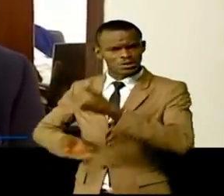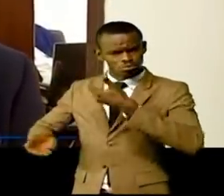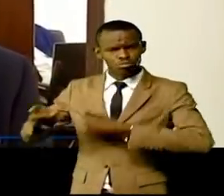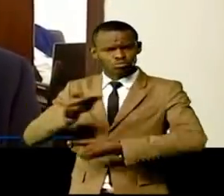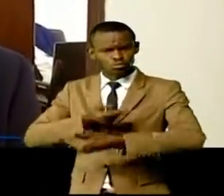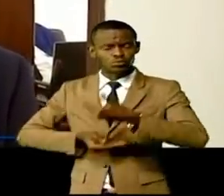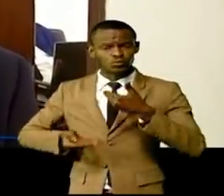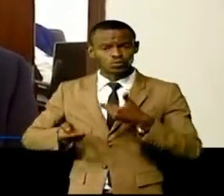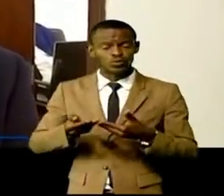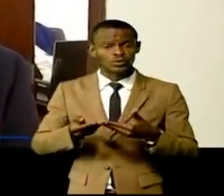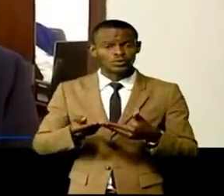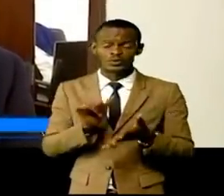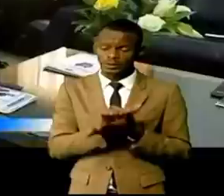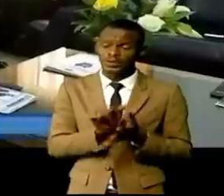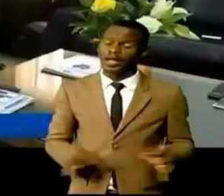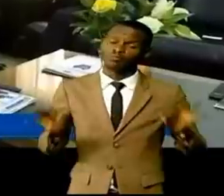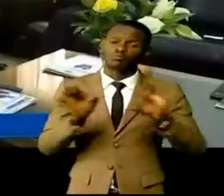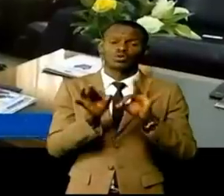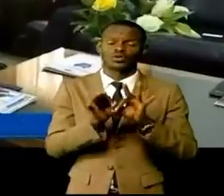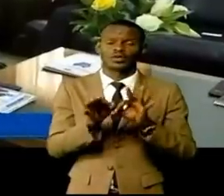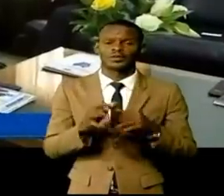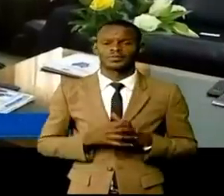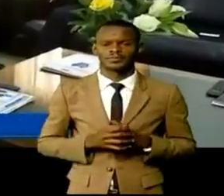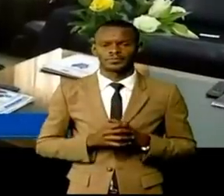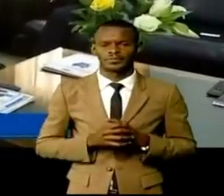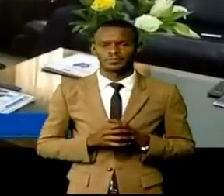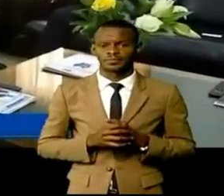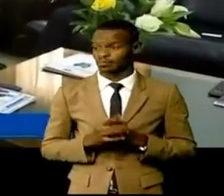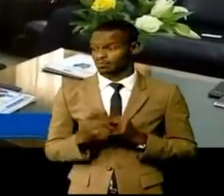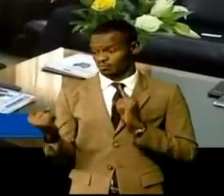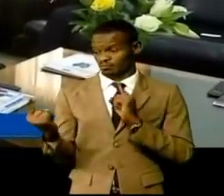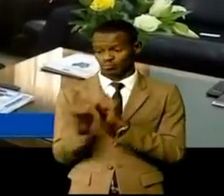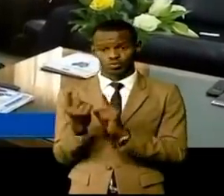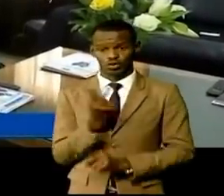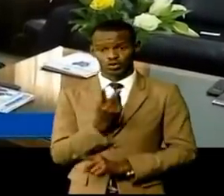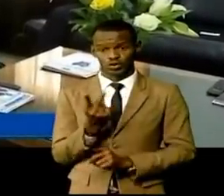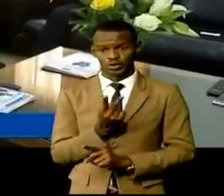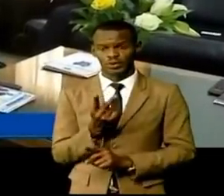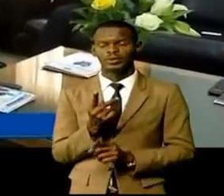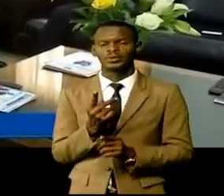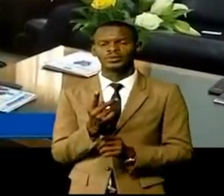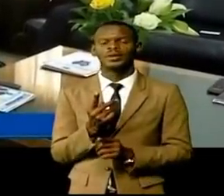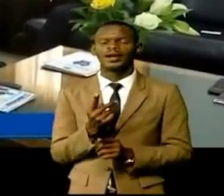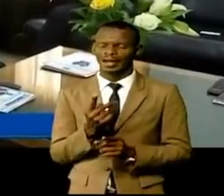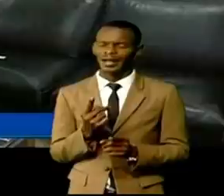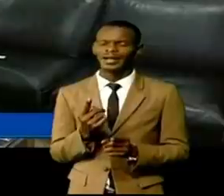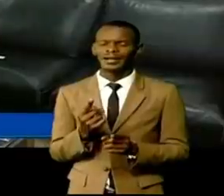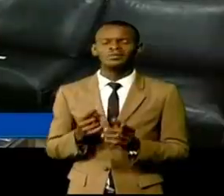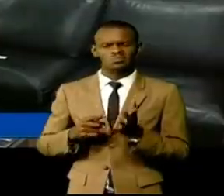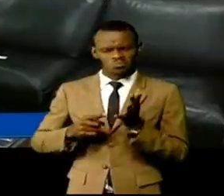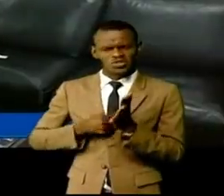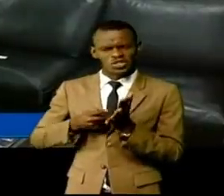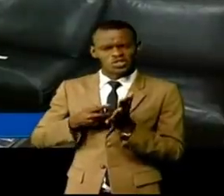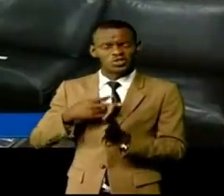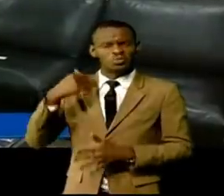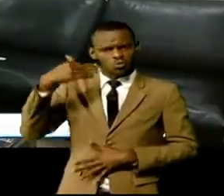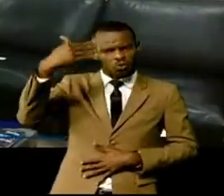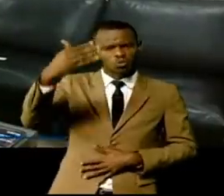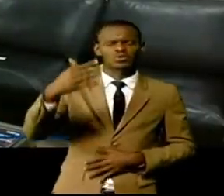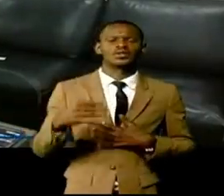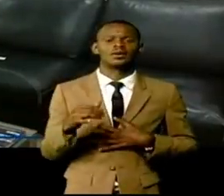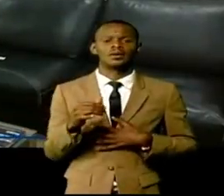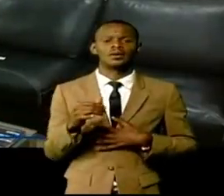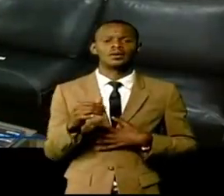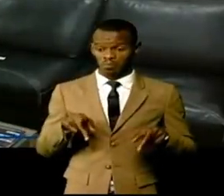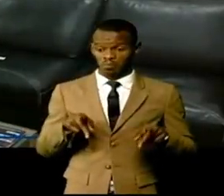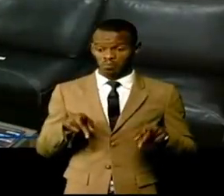nous être utiles. Une rencontre qui annonce beaucoup d'autres pour définir un cadre de collaboration entre la RDC et